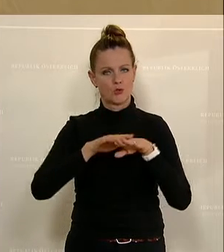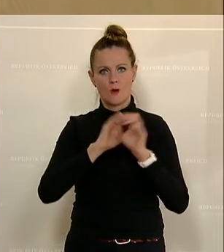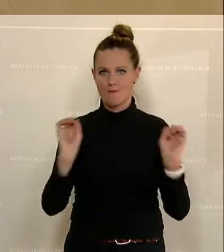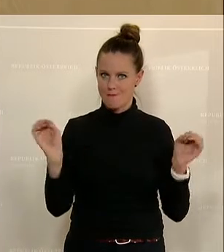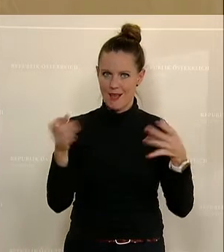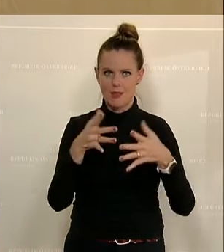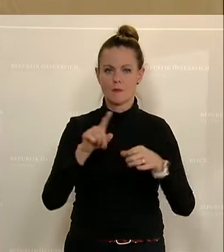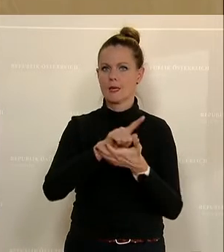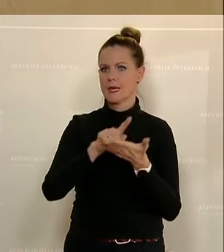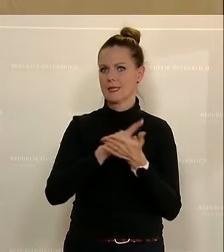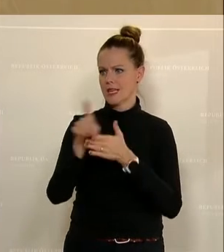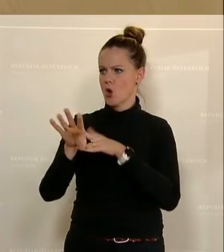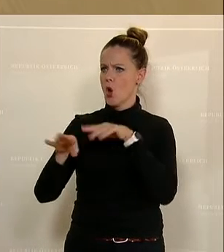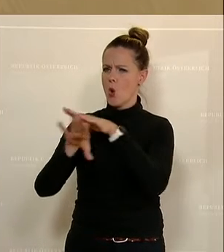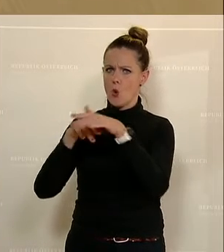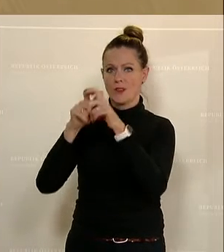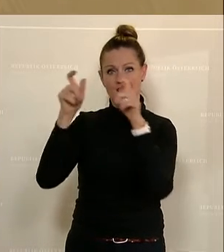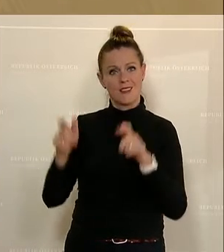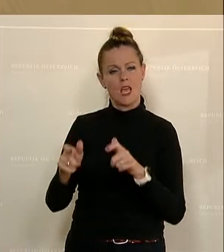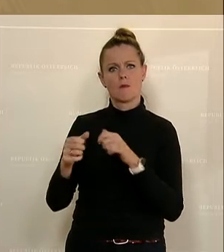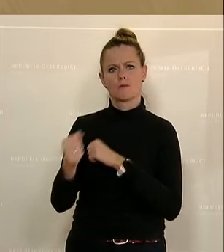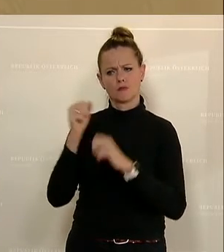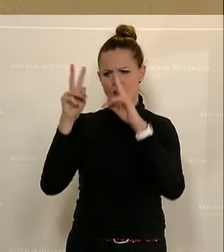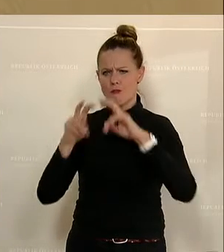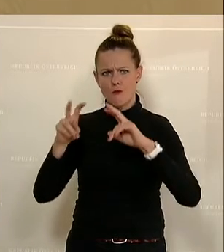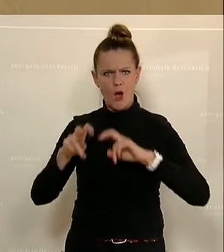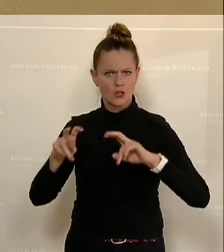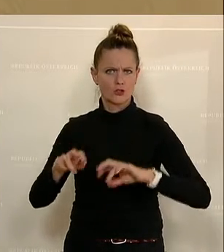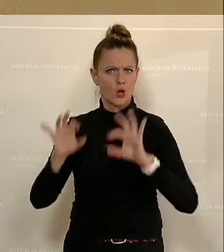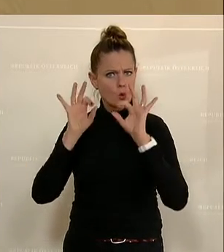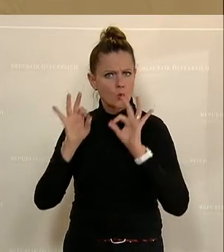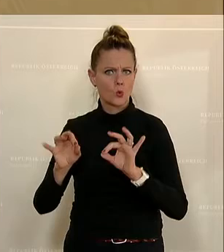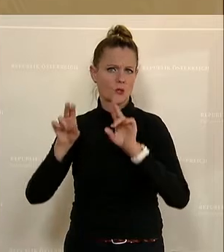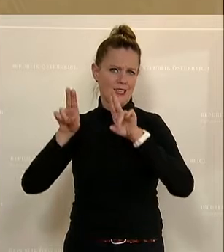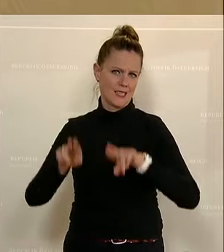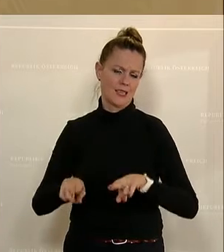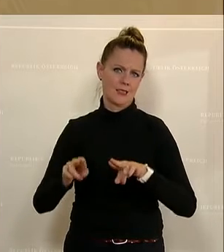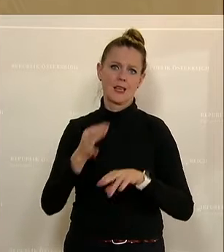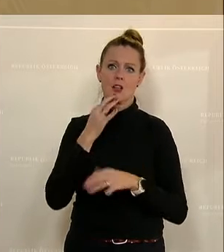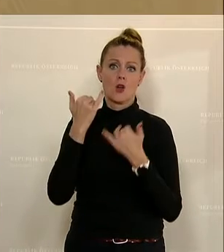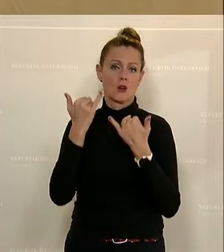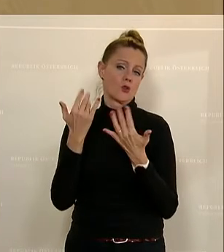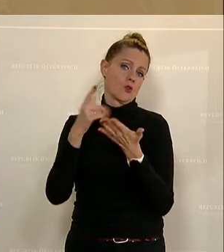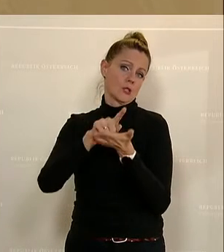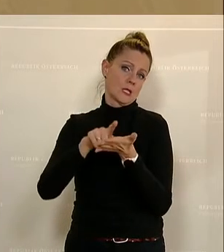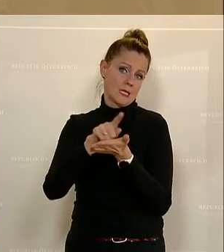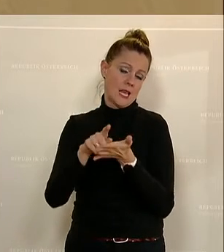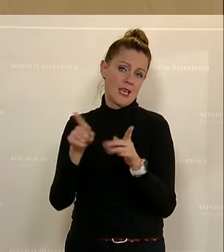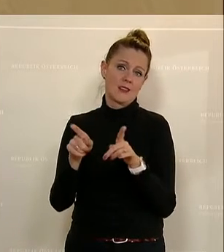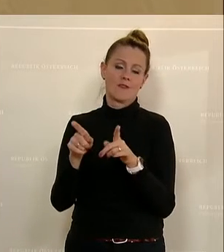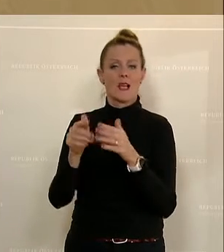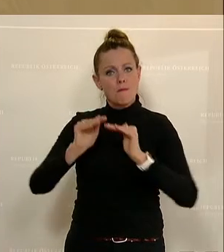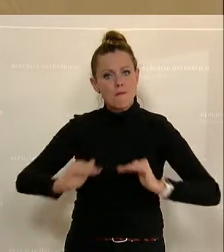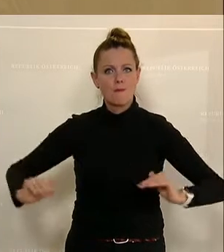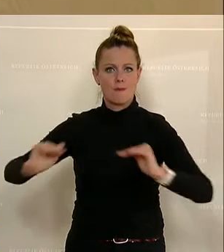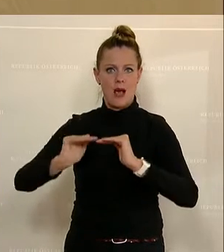Unternehmen besonders forschungsintensiv werden. Und das ist gut und richtig, weil genau in diesen Zeiten müssen Sie natürlich auch den Grundstein legen,